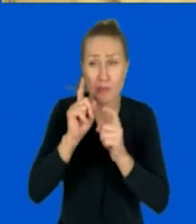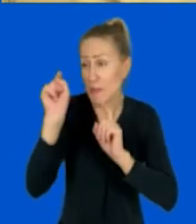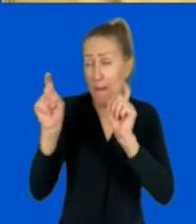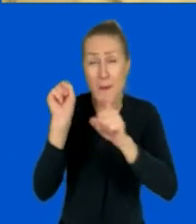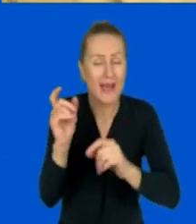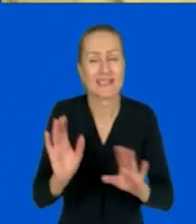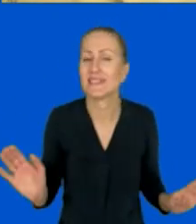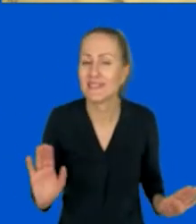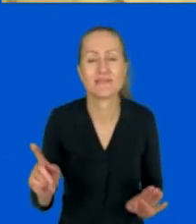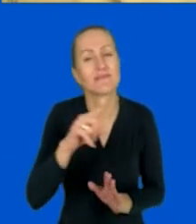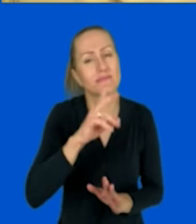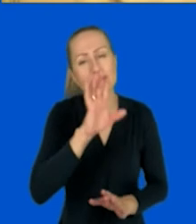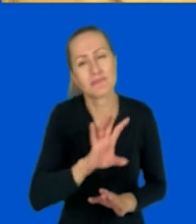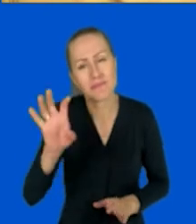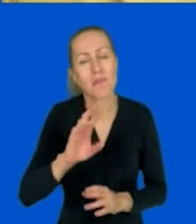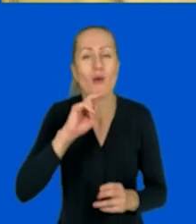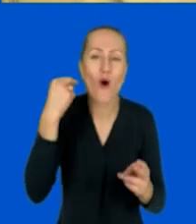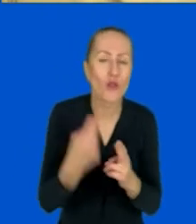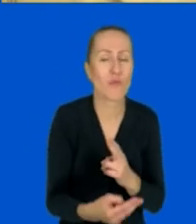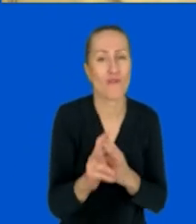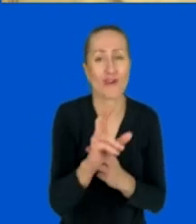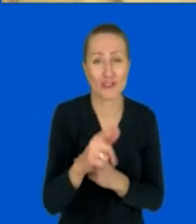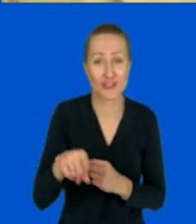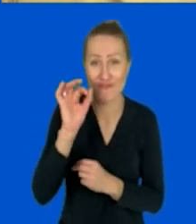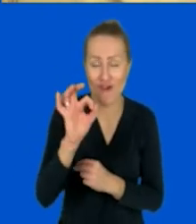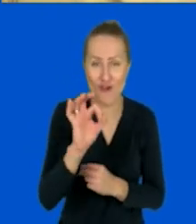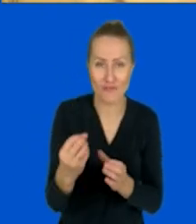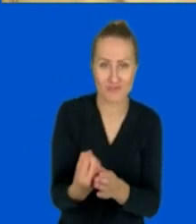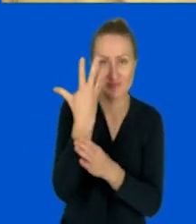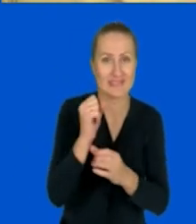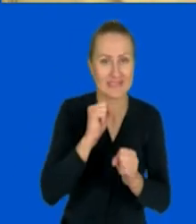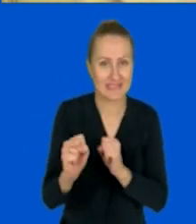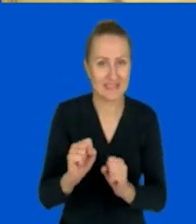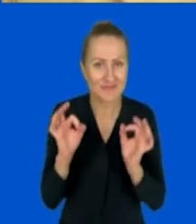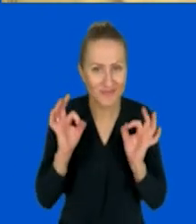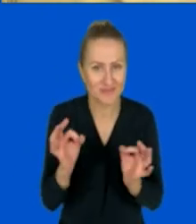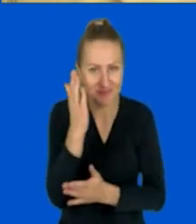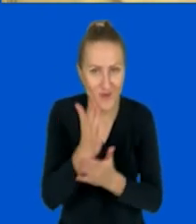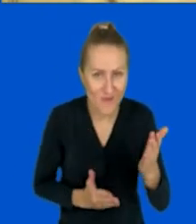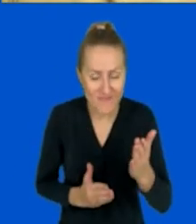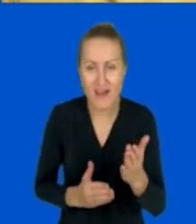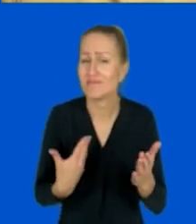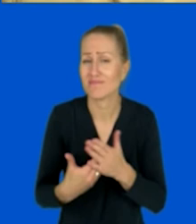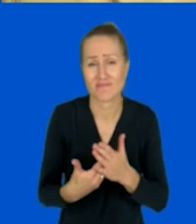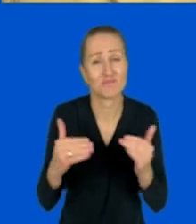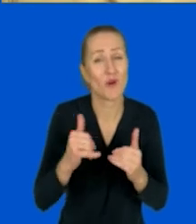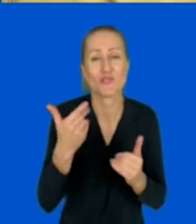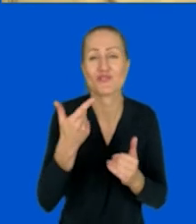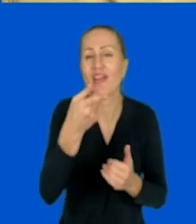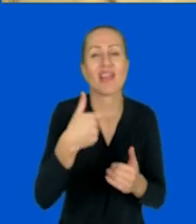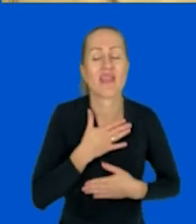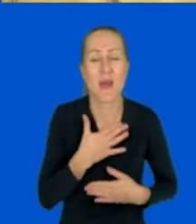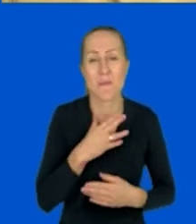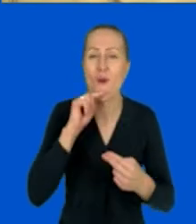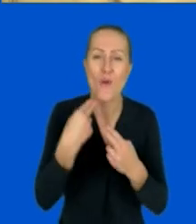przyjrzyjcie się odpowiedziom, czy akurat na waszym urządzeniu wyświetla się druga uprawna połowa, bo może to nie wy macie tą odpowiedź, tylko